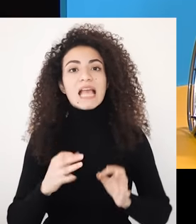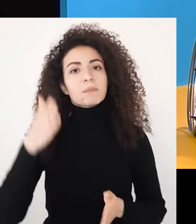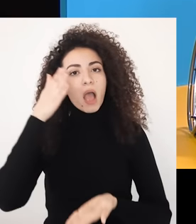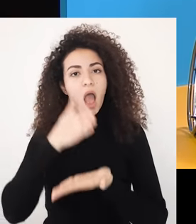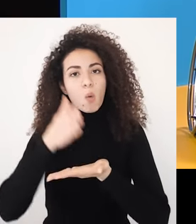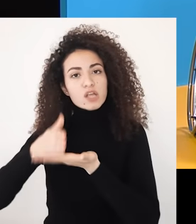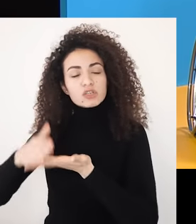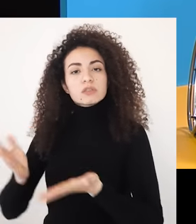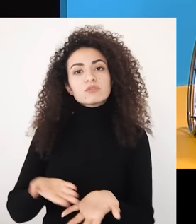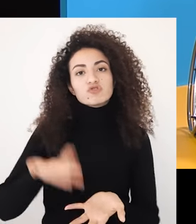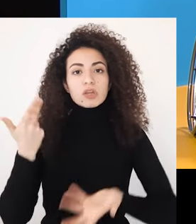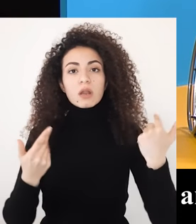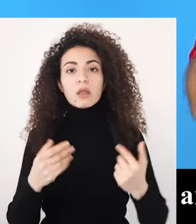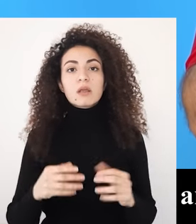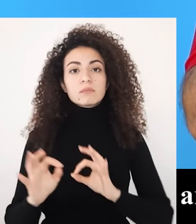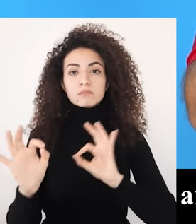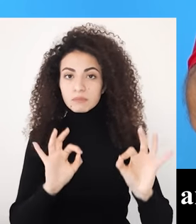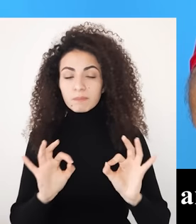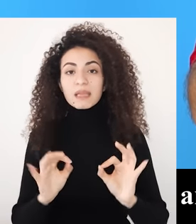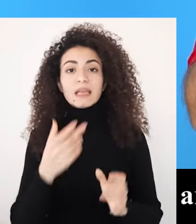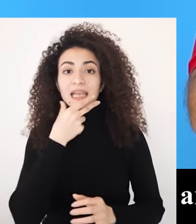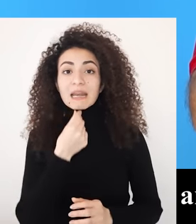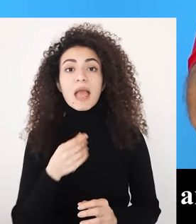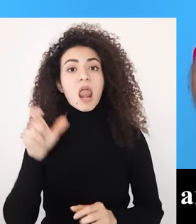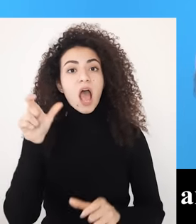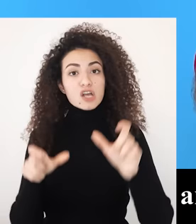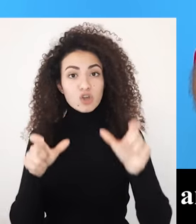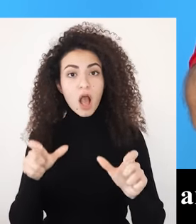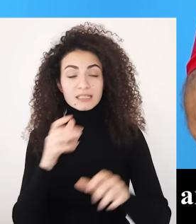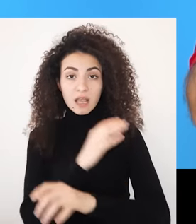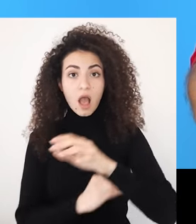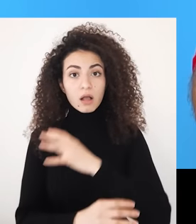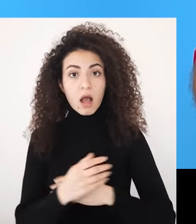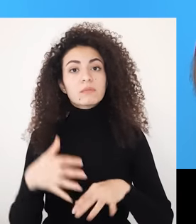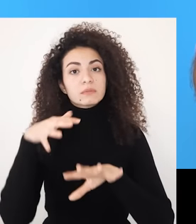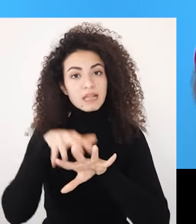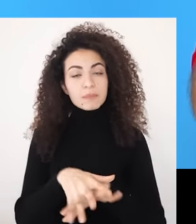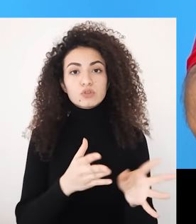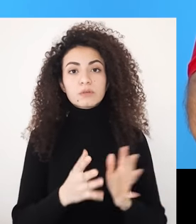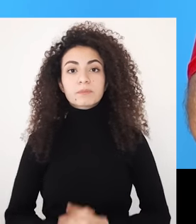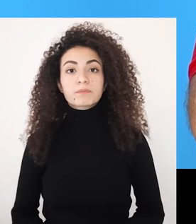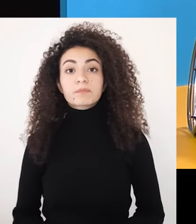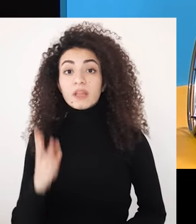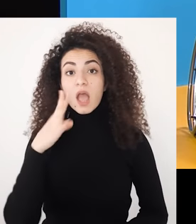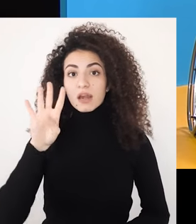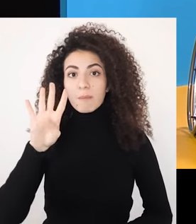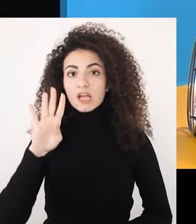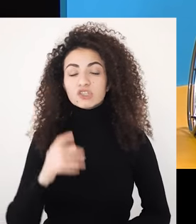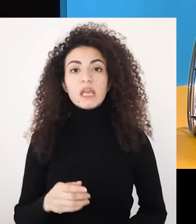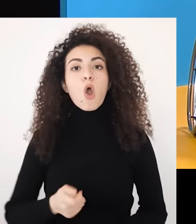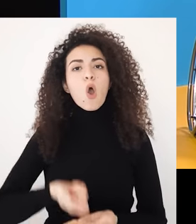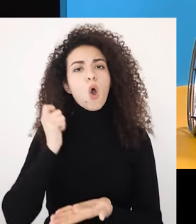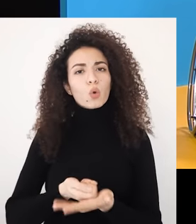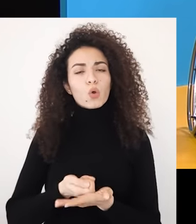الاجتماعية أو المؤسسية وبيستبعد أشخاص ذوية الإعاقة عن الشؤون الاجتماعية الاقتصادية أو السياسية رابعاً